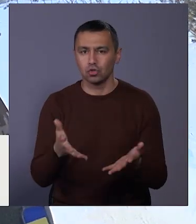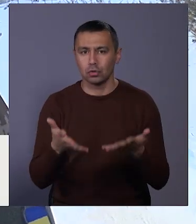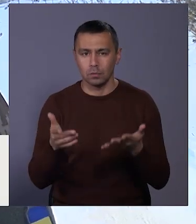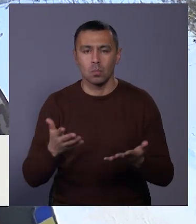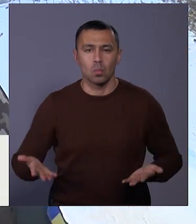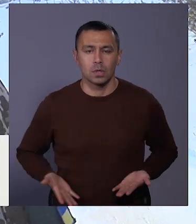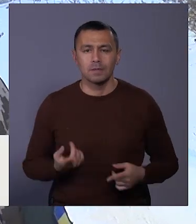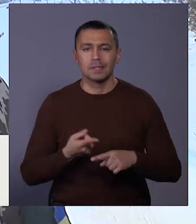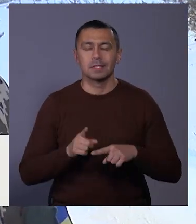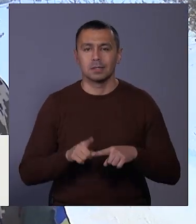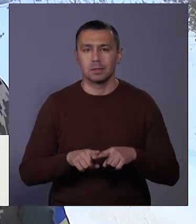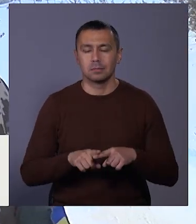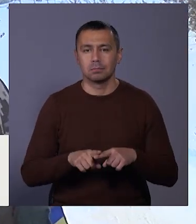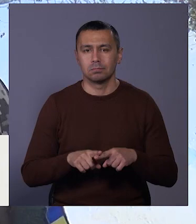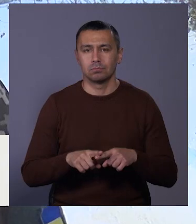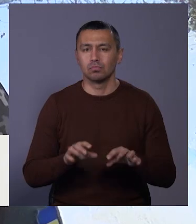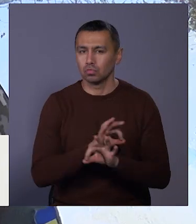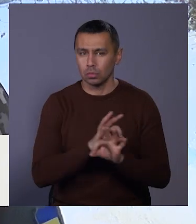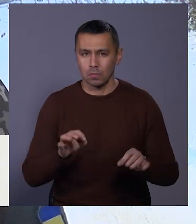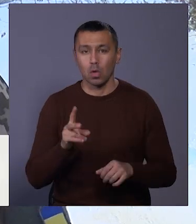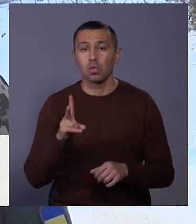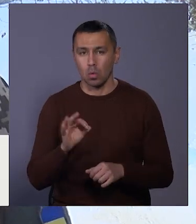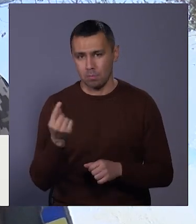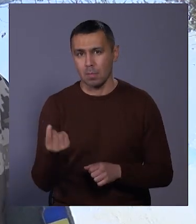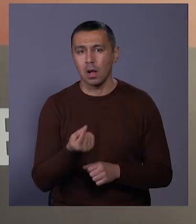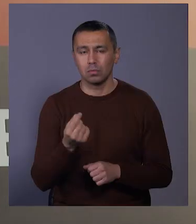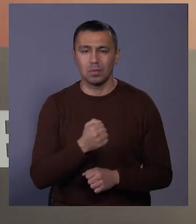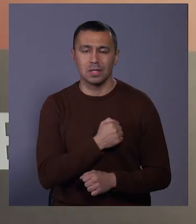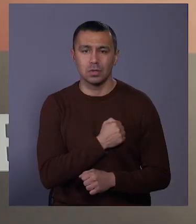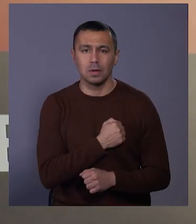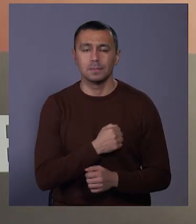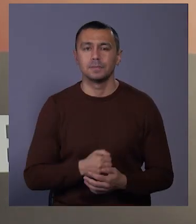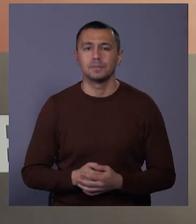це життя дуже чудово, але мало, на жаль.